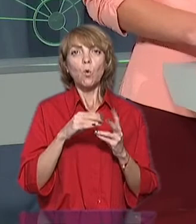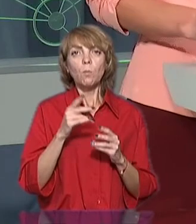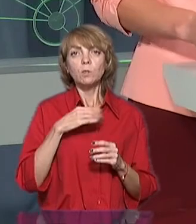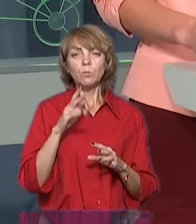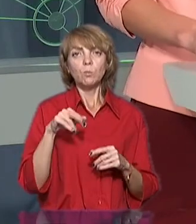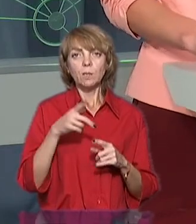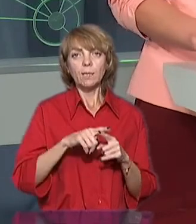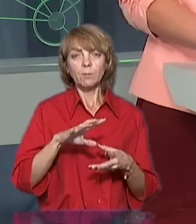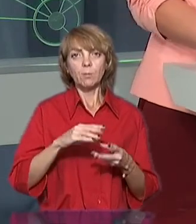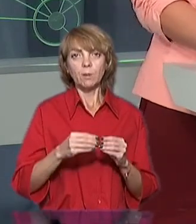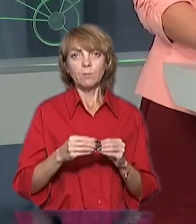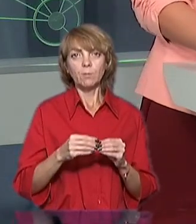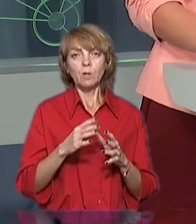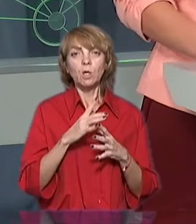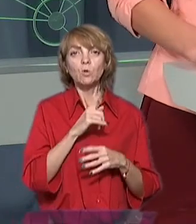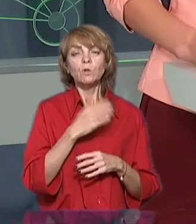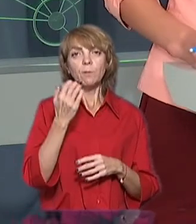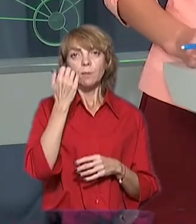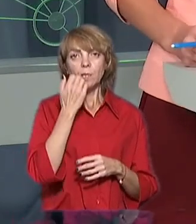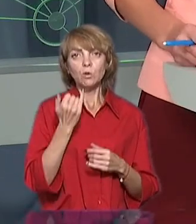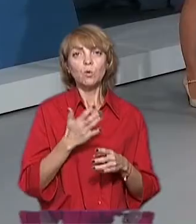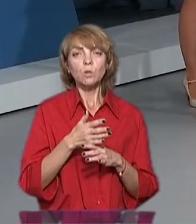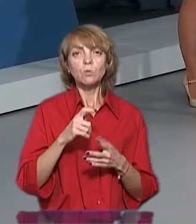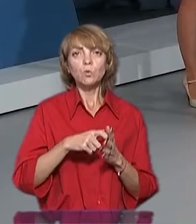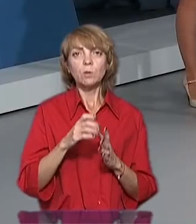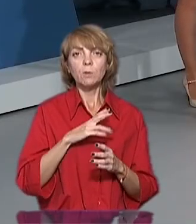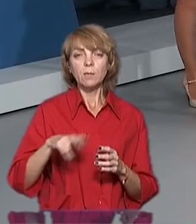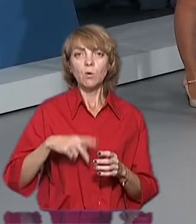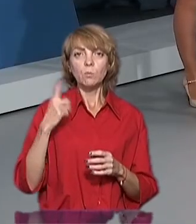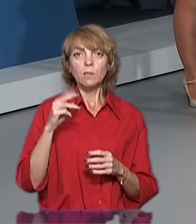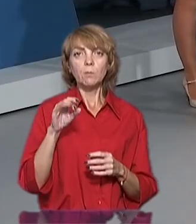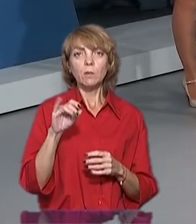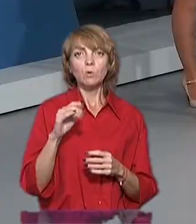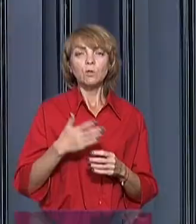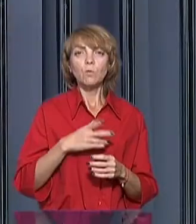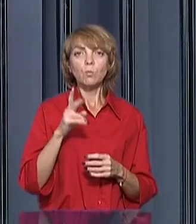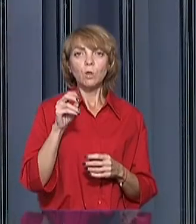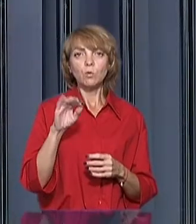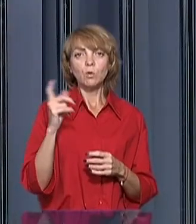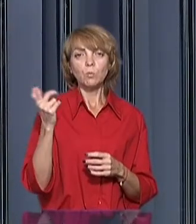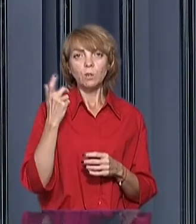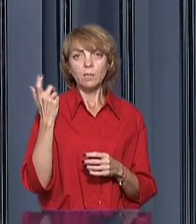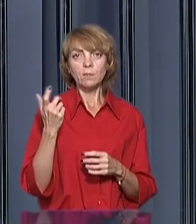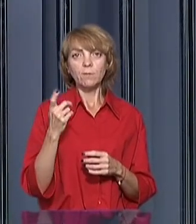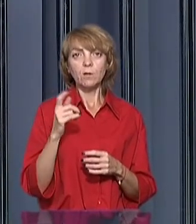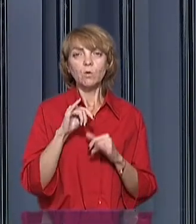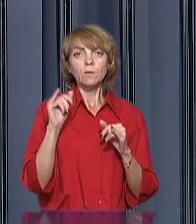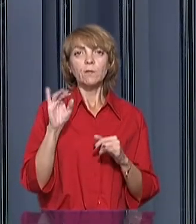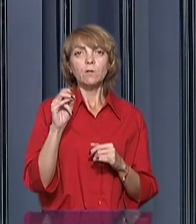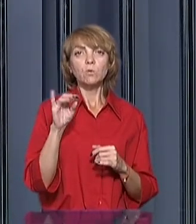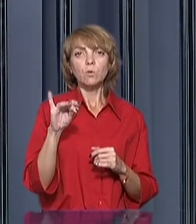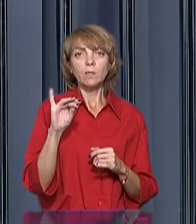підходити до цієї проблеми. Дуже вам дякую. Сьогодні гостом студії був директор обласного департамента житлово-комунального господарства та розвитку